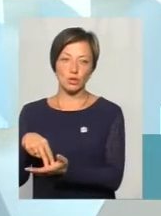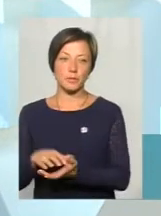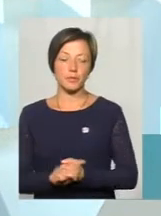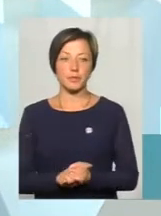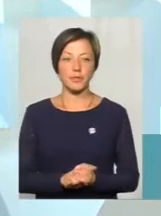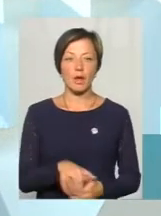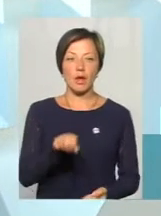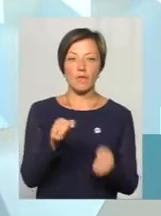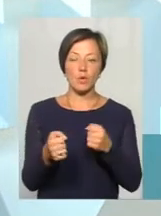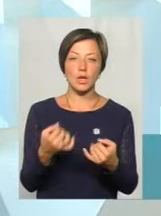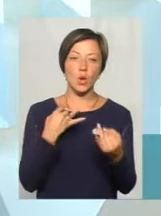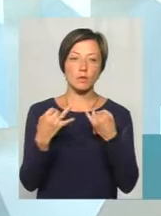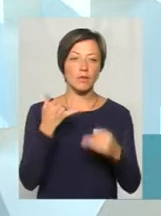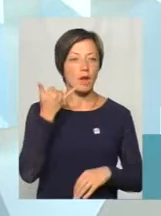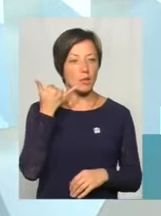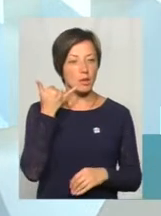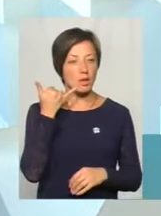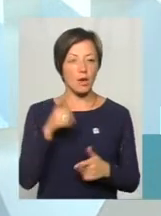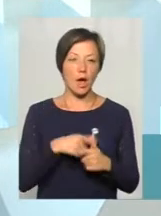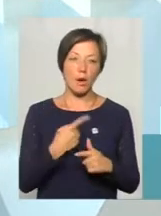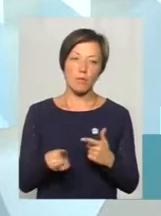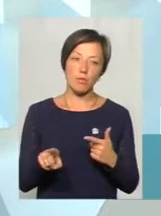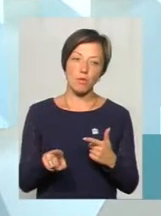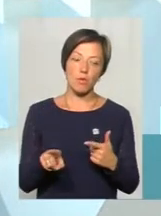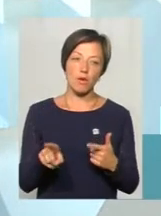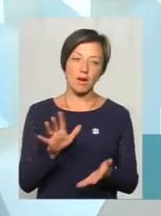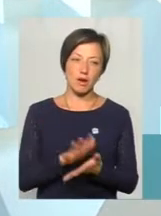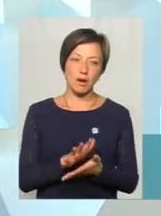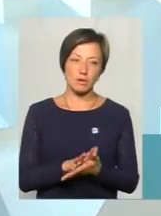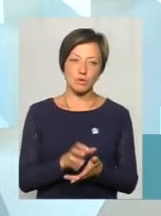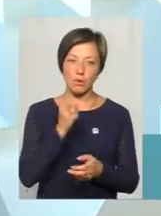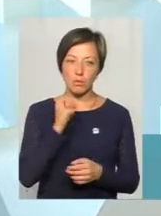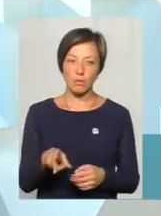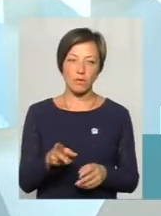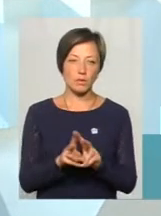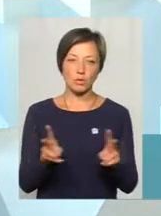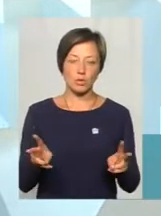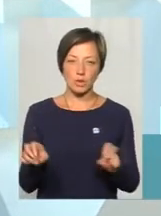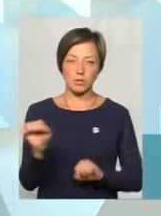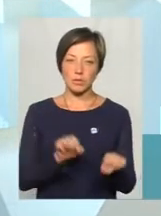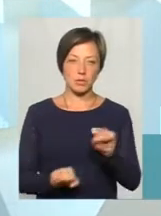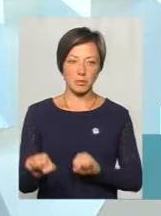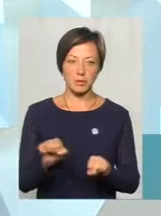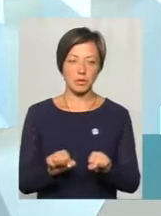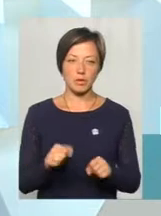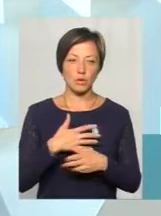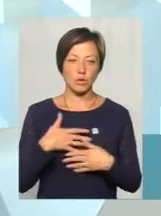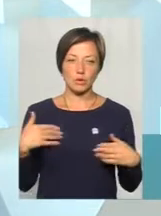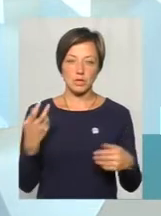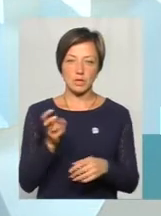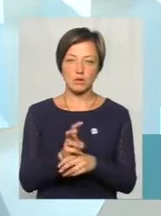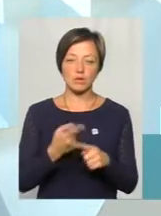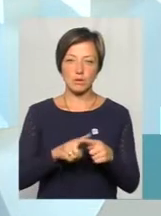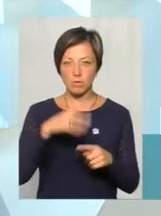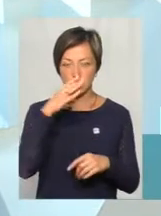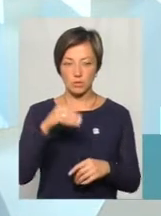Водій розмовляє по телефону. Або в маршрутках грязно, напльовано. Їх ніхто не буває так, що не хочеться зайти в